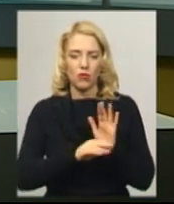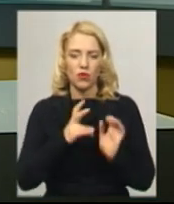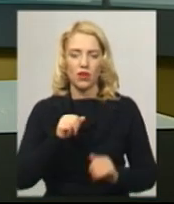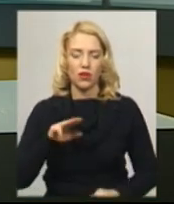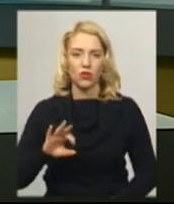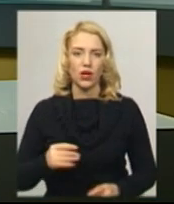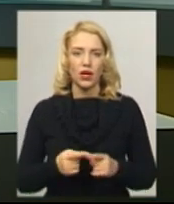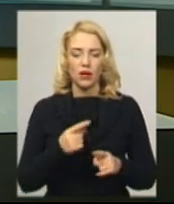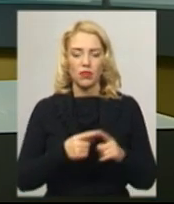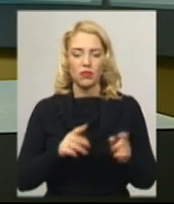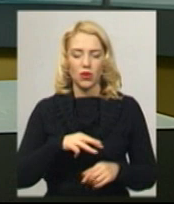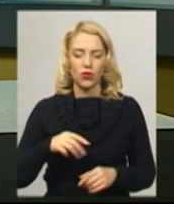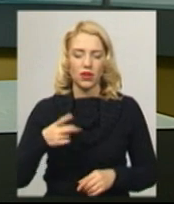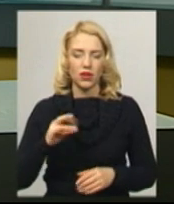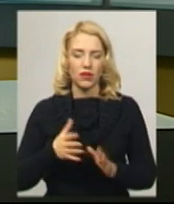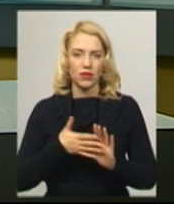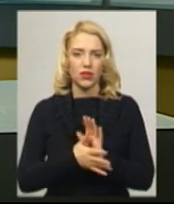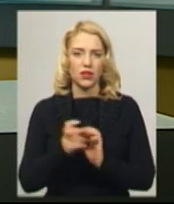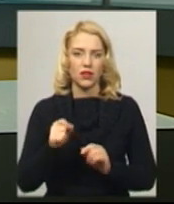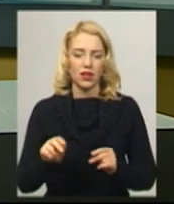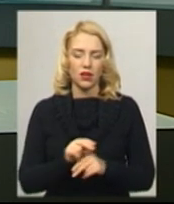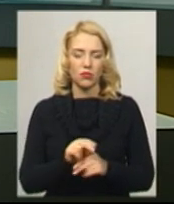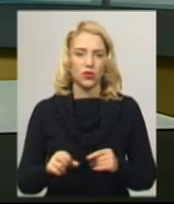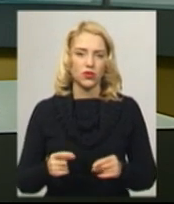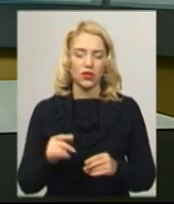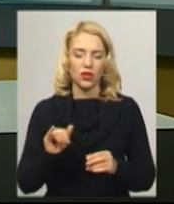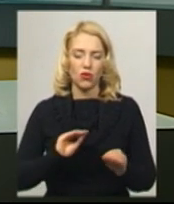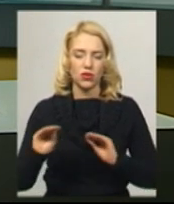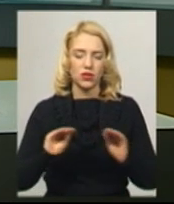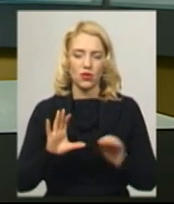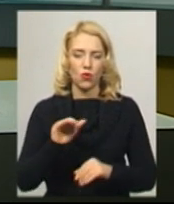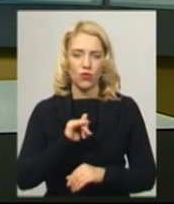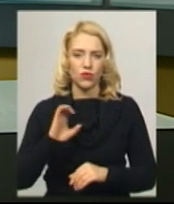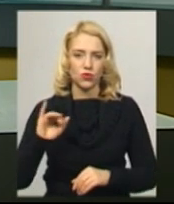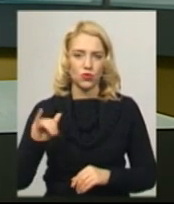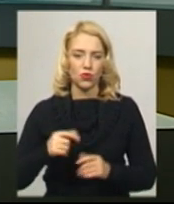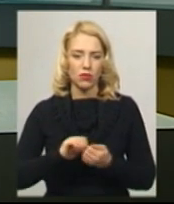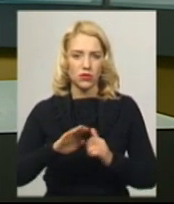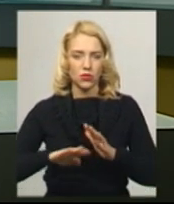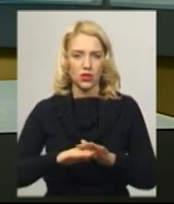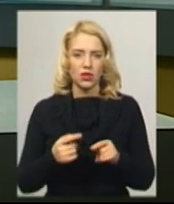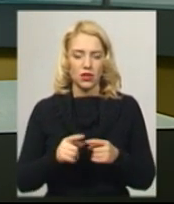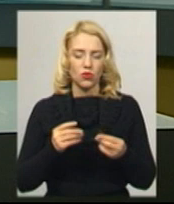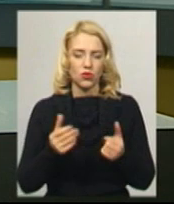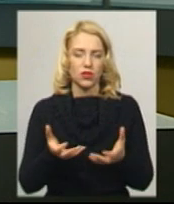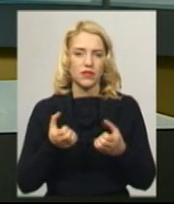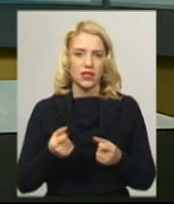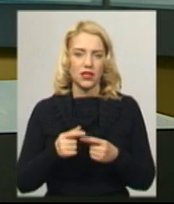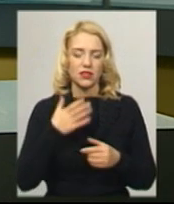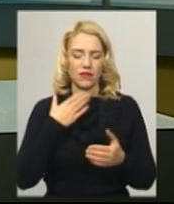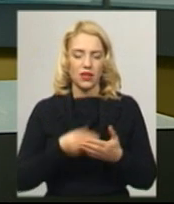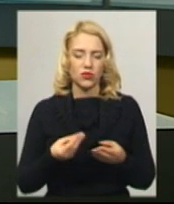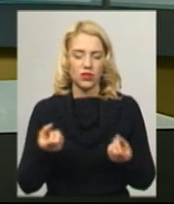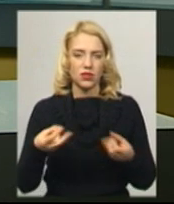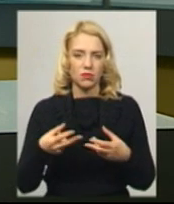Майже півмільйона гривень витратили на ремонт та оснащення офісу «Опенспейс» у Кам'янці-Подільському. Кошти взяли з власного